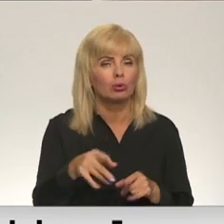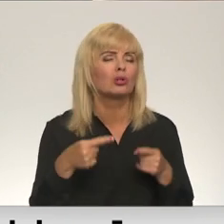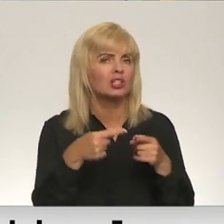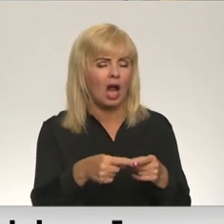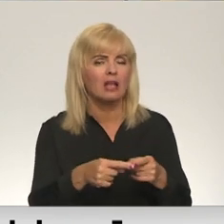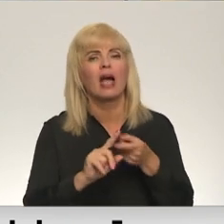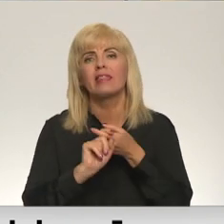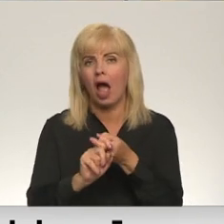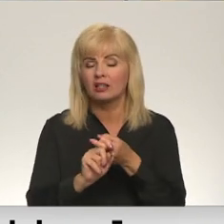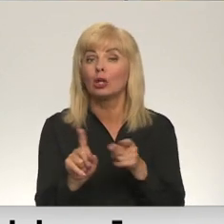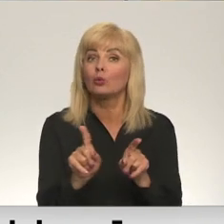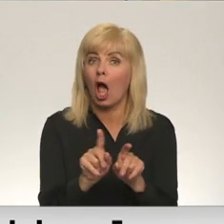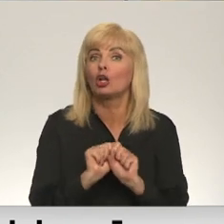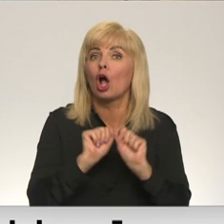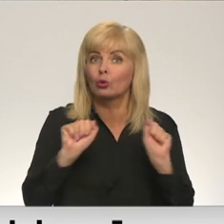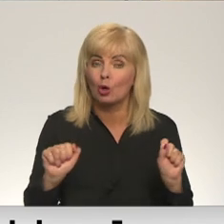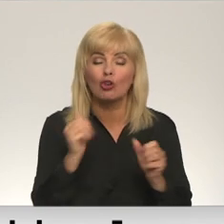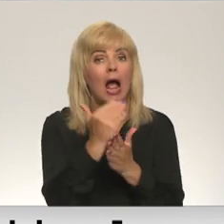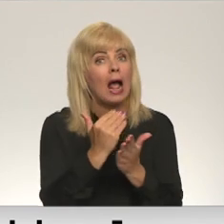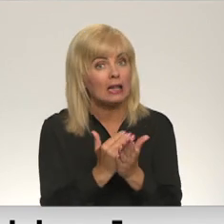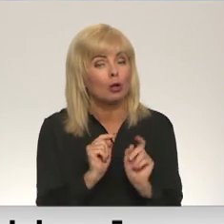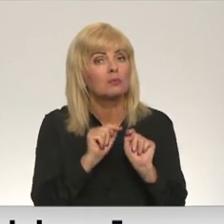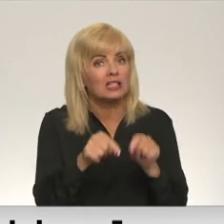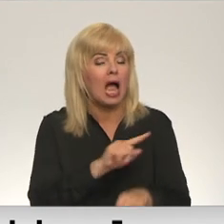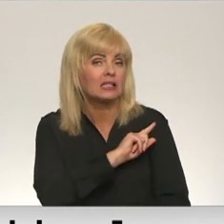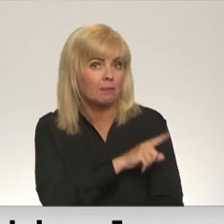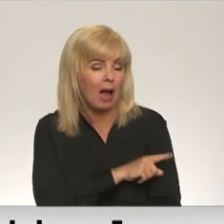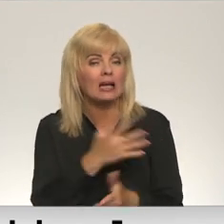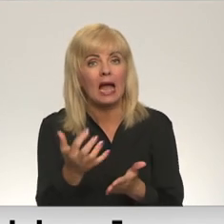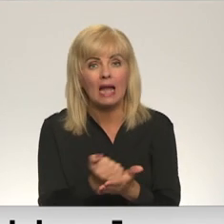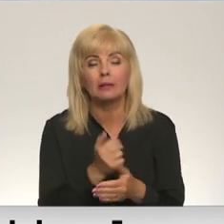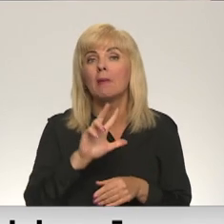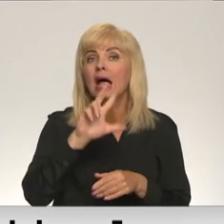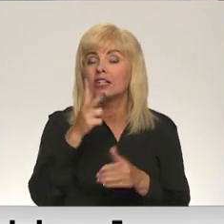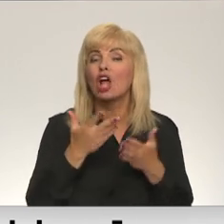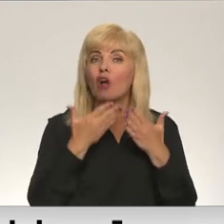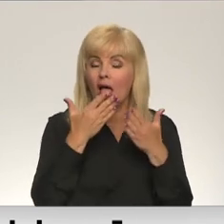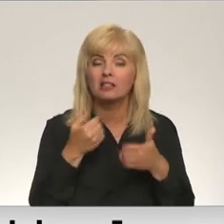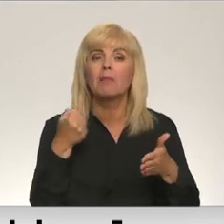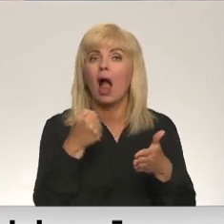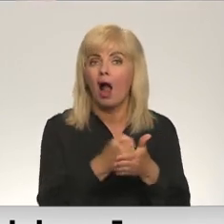neatkarīgi un droši. Lai likums stātos spēkā, tas jāpieņem vēl trešajā galīgajā lasīmā.